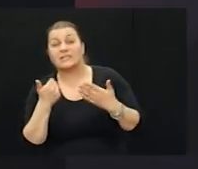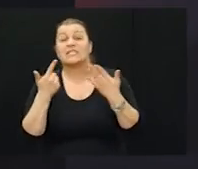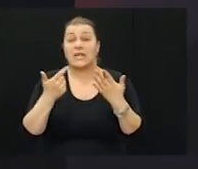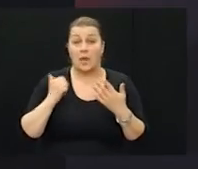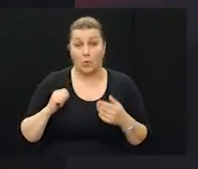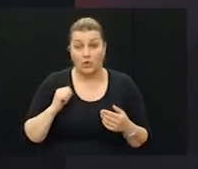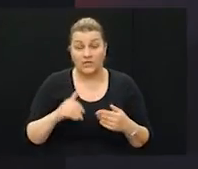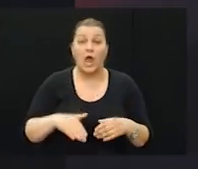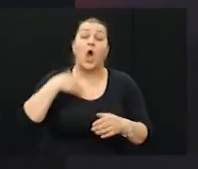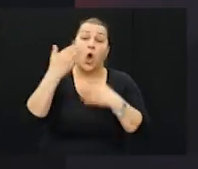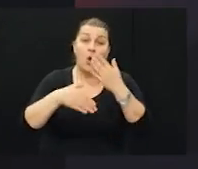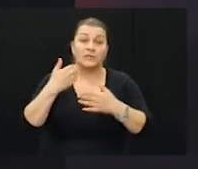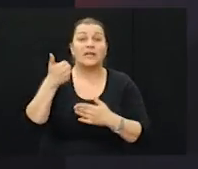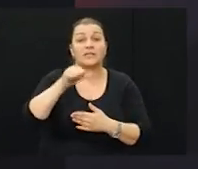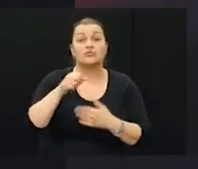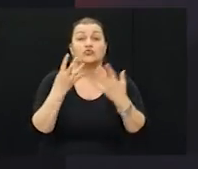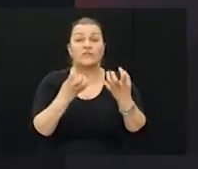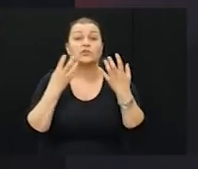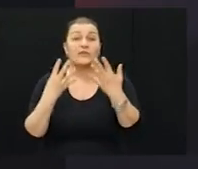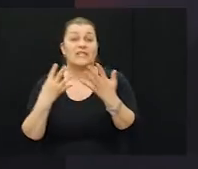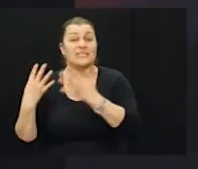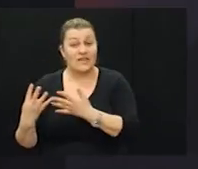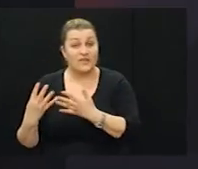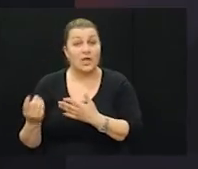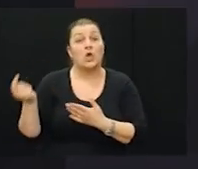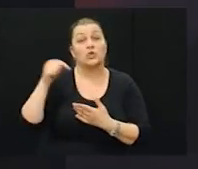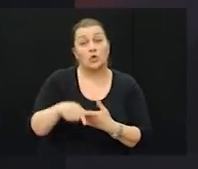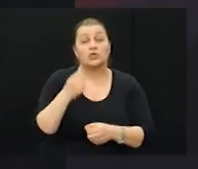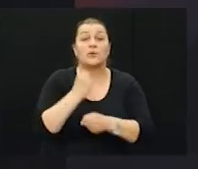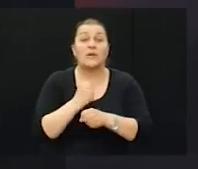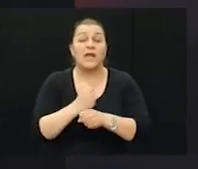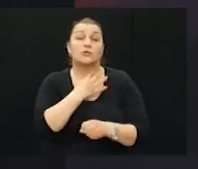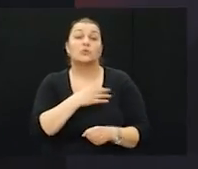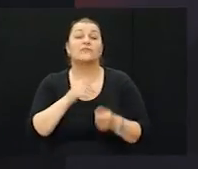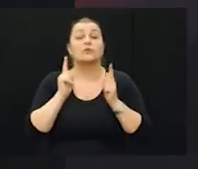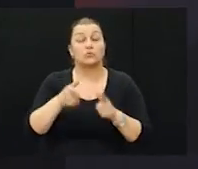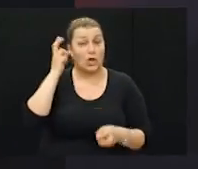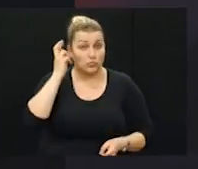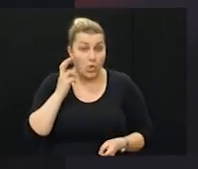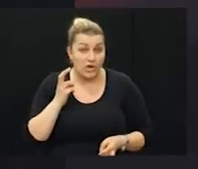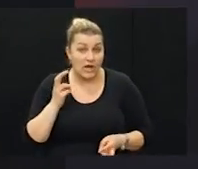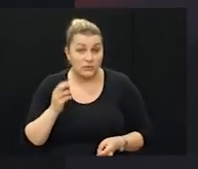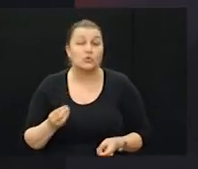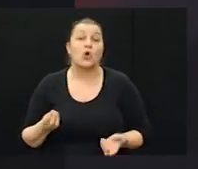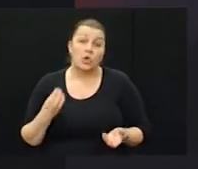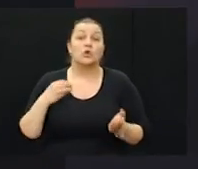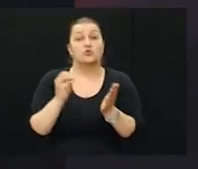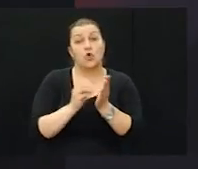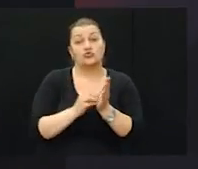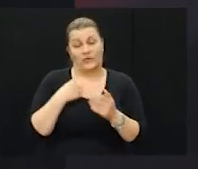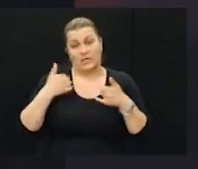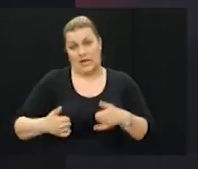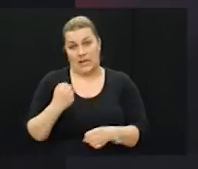godina i onda sam 1999. godine došao raditi u Hrvatsku ratnu burnaricu čiji sam djelatni